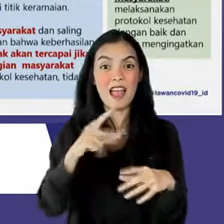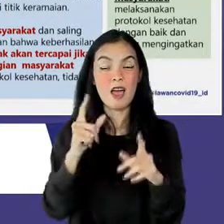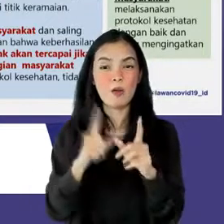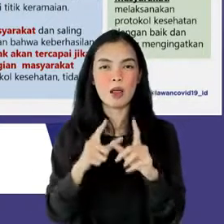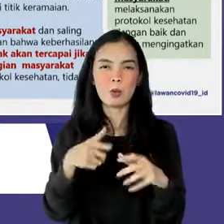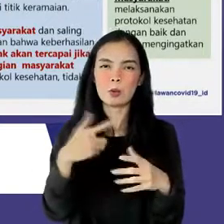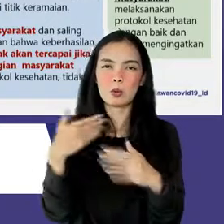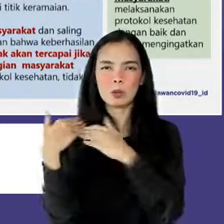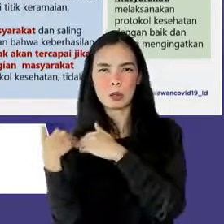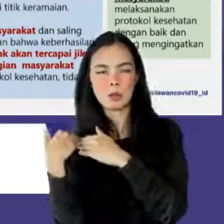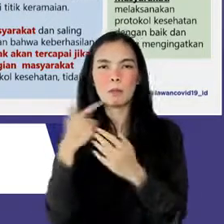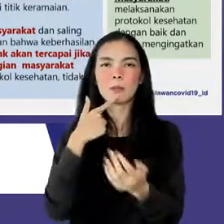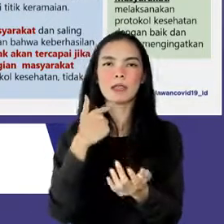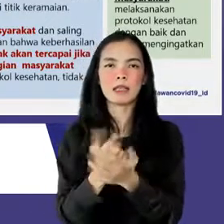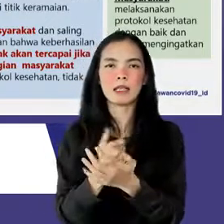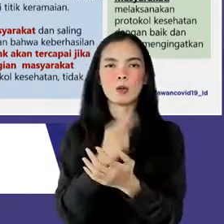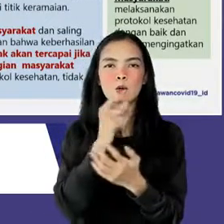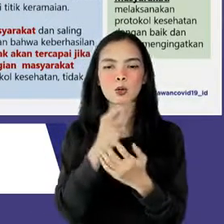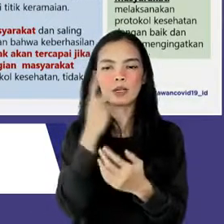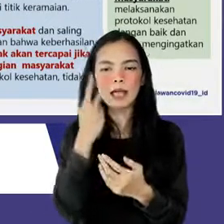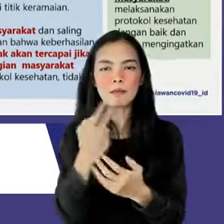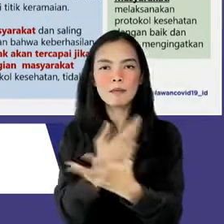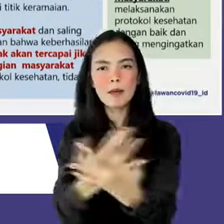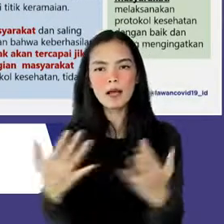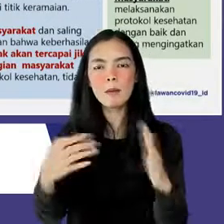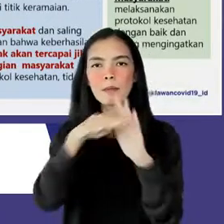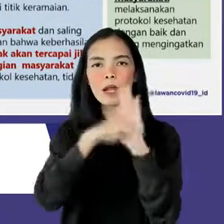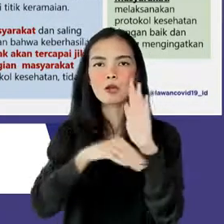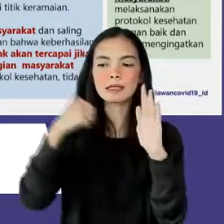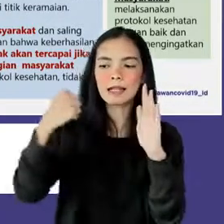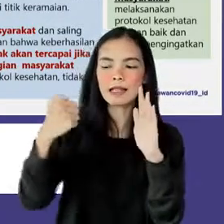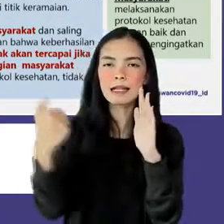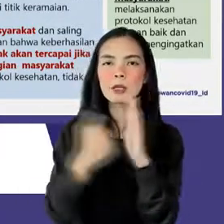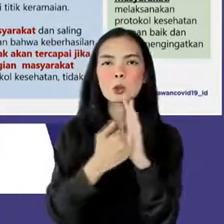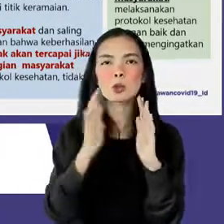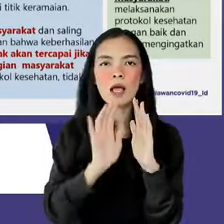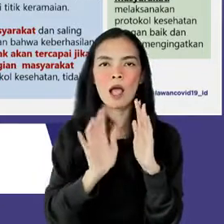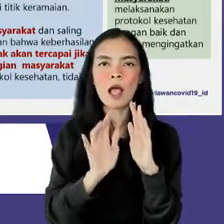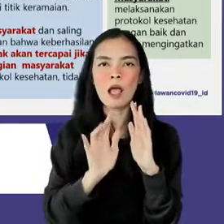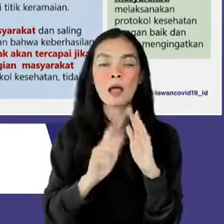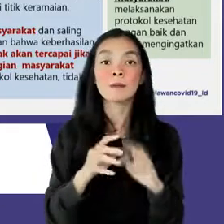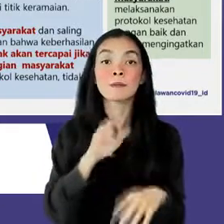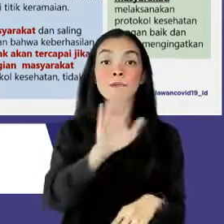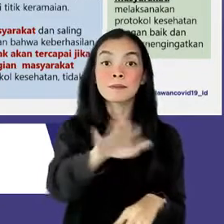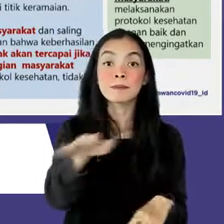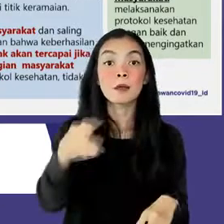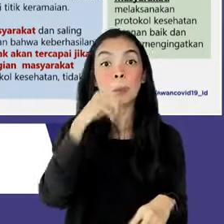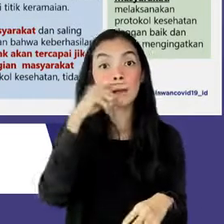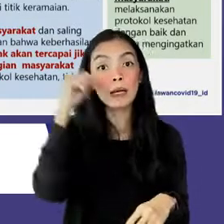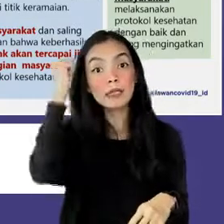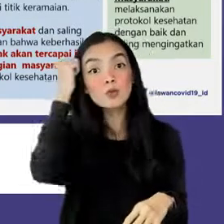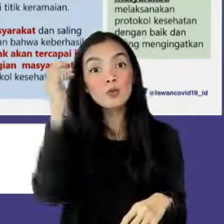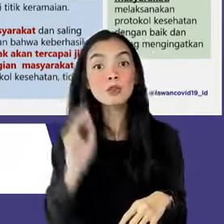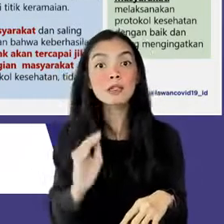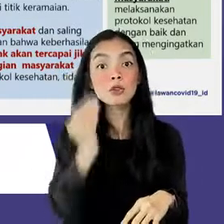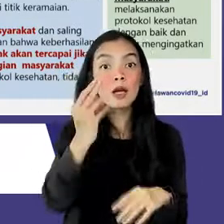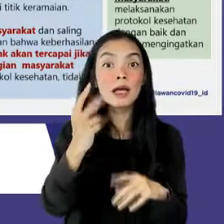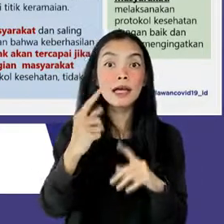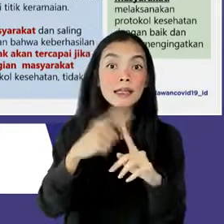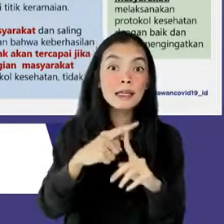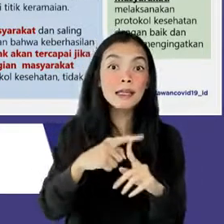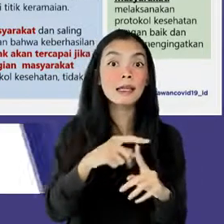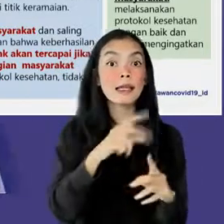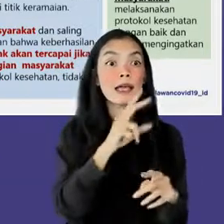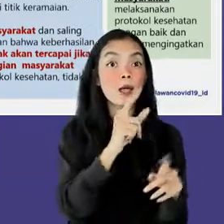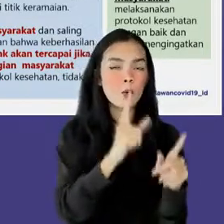menjalankan protokol kesehatan dengan baik. Bapak Ibu Ketua RT jadilah contoh